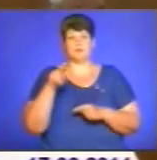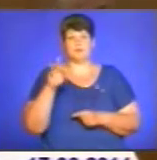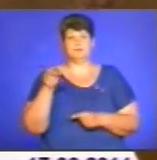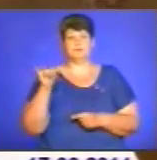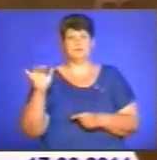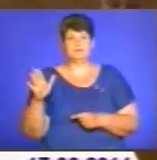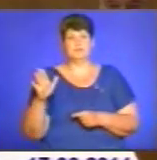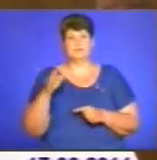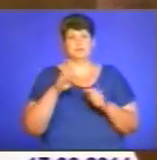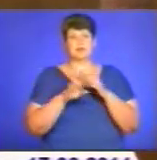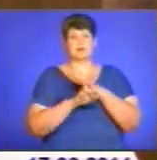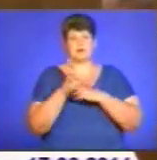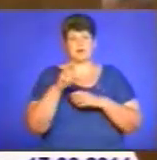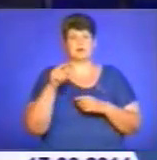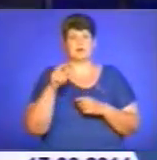лаври в державну власність.